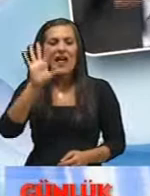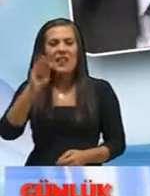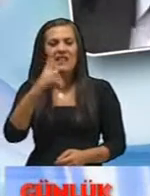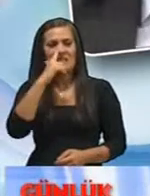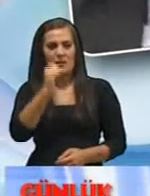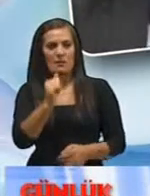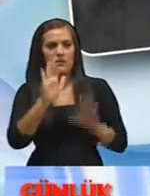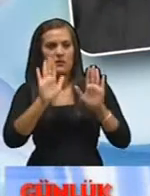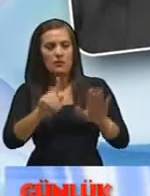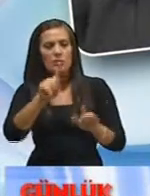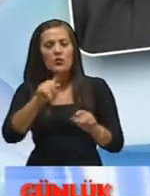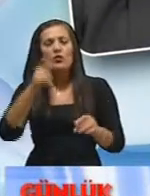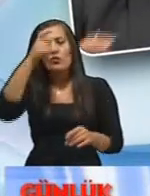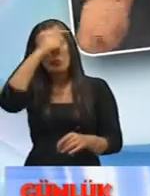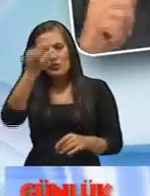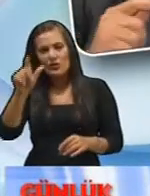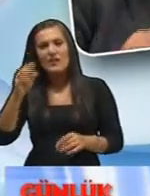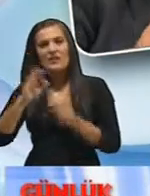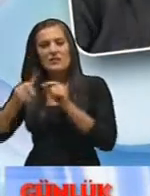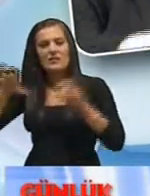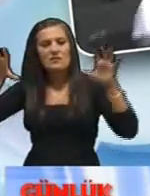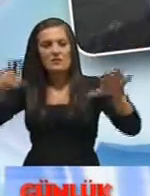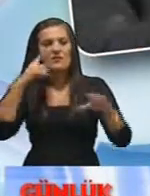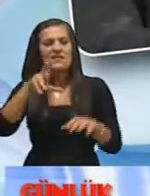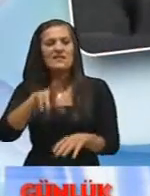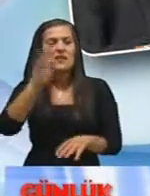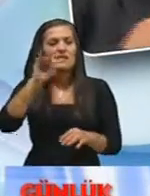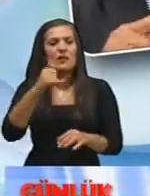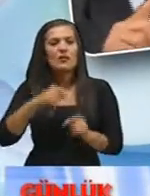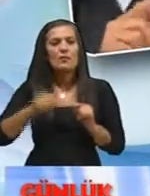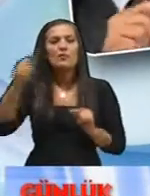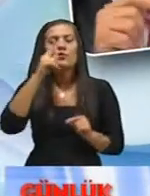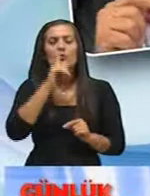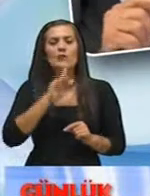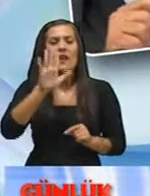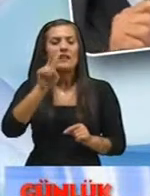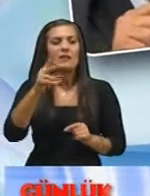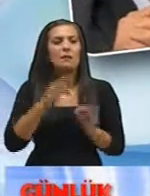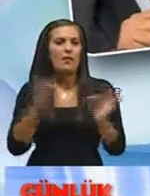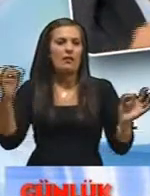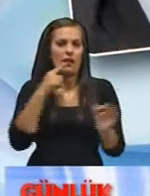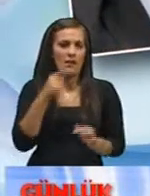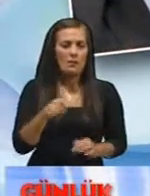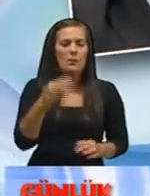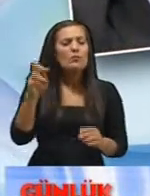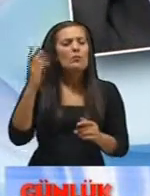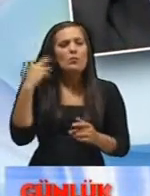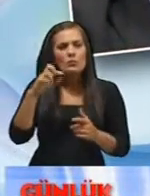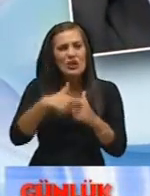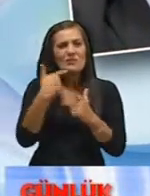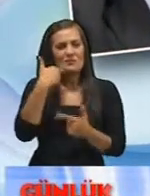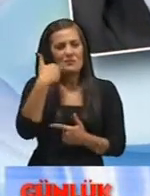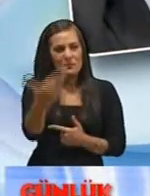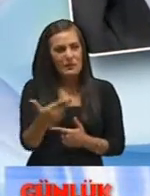bu iki kıta arasında yani Türkiye ile Anadolu arasında 80 km, 152 metre. Bakın proje az önce de söyledim